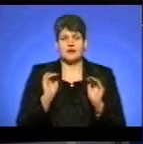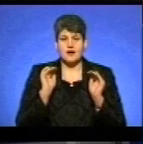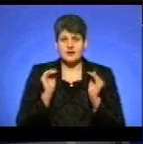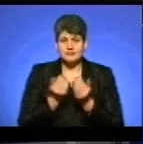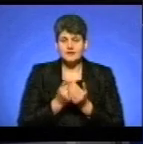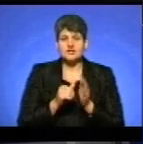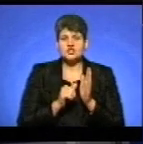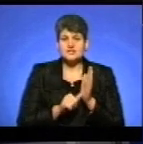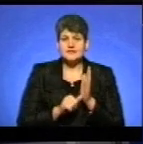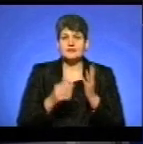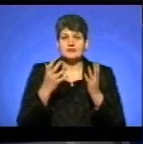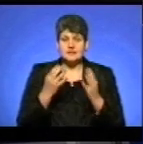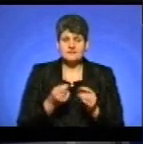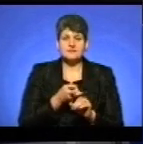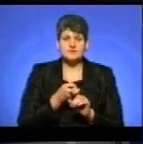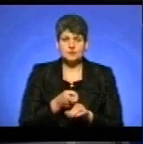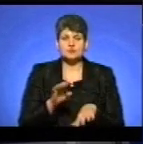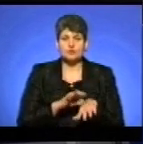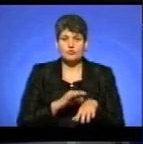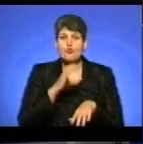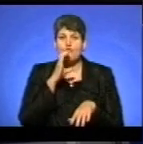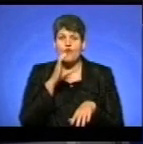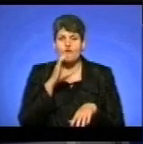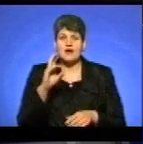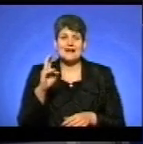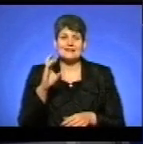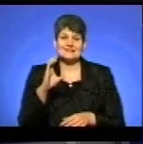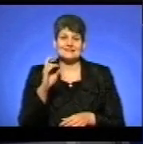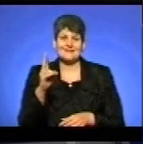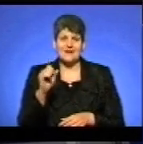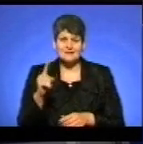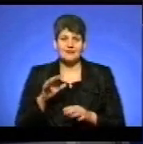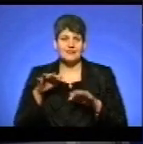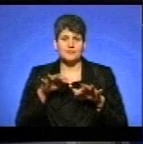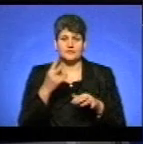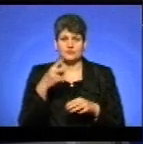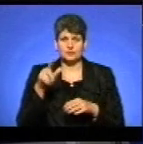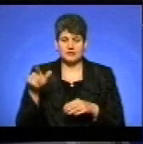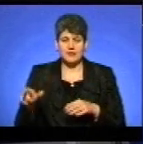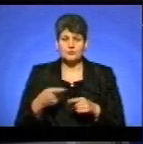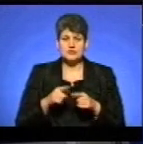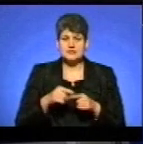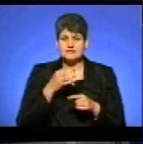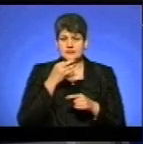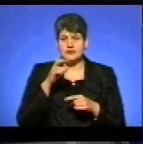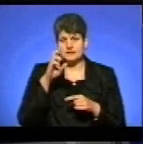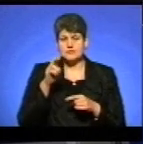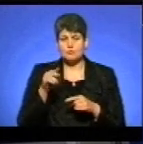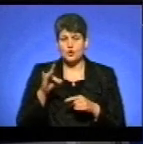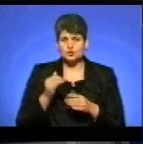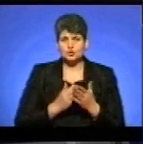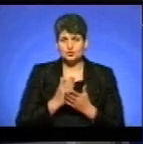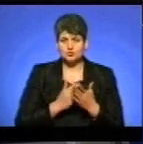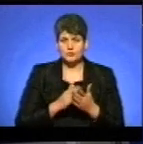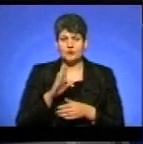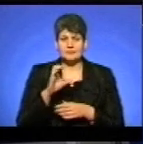через сказ у вовка, який напав на двох жителів. Повідомив спеціаліст відділу ветеринарії Бучацького управління Держпродспоживслужби Володимир